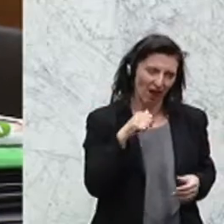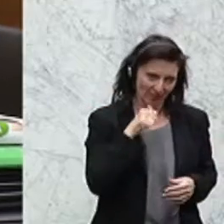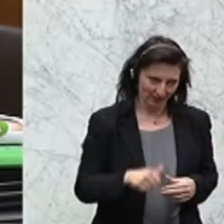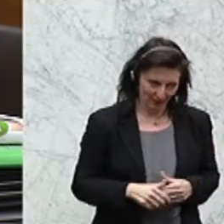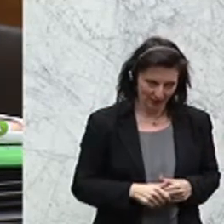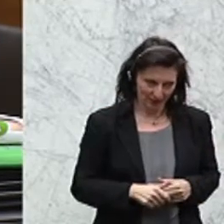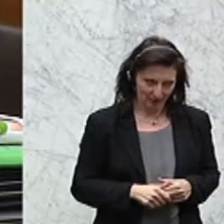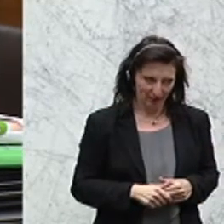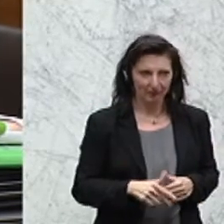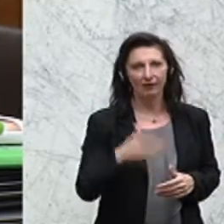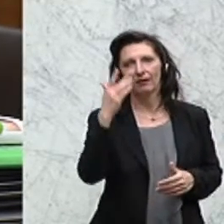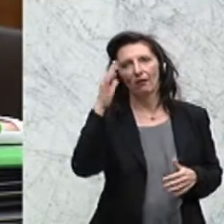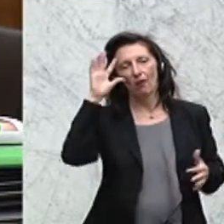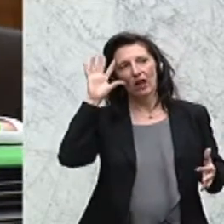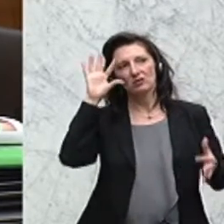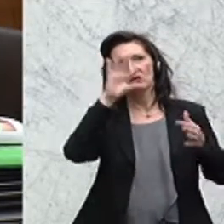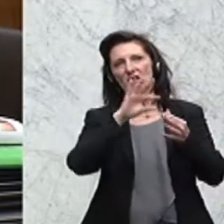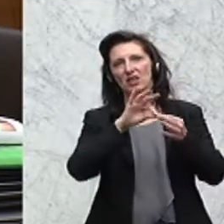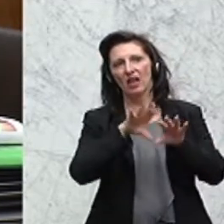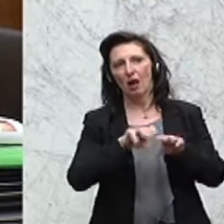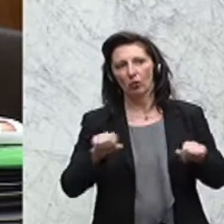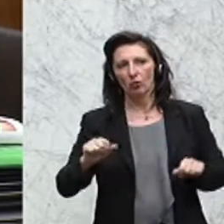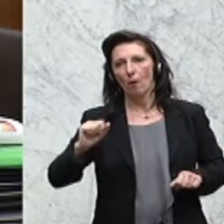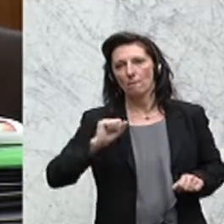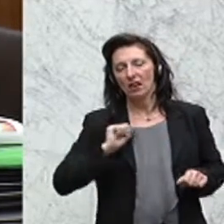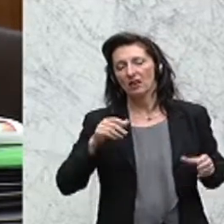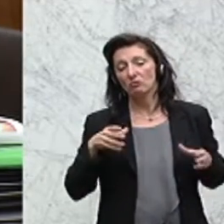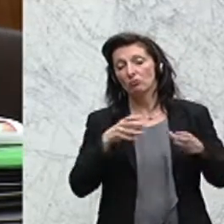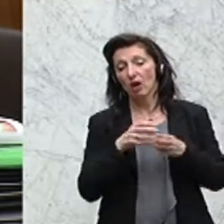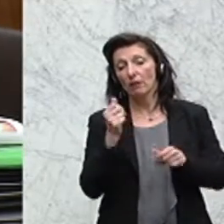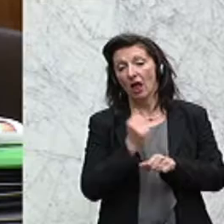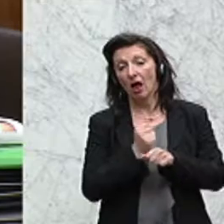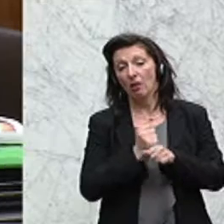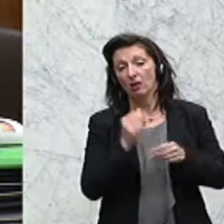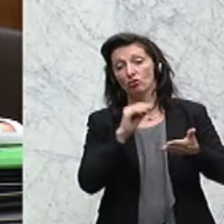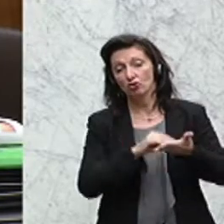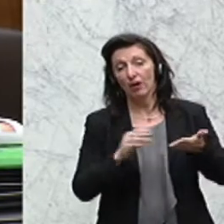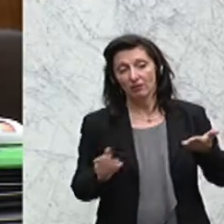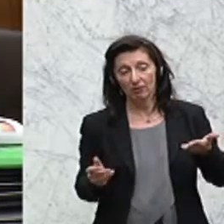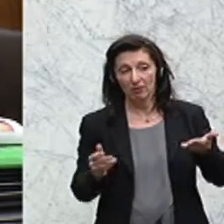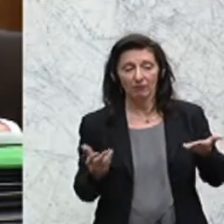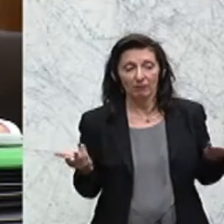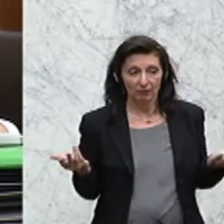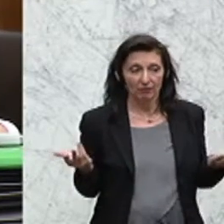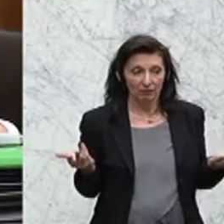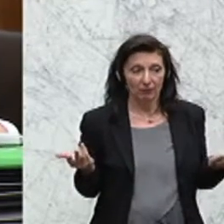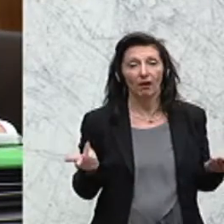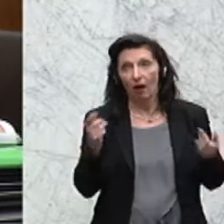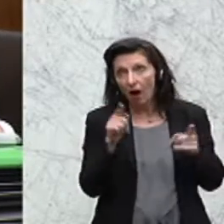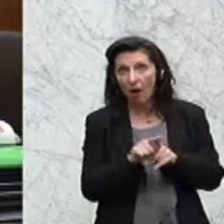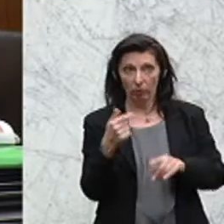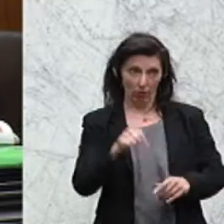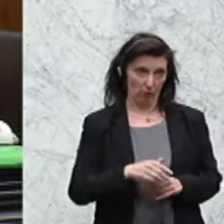Und ein Assoziationseinkommen, wo man militärische Zusammenarbeit hineinschreibt, ist vielleicht auch ein Bestandteil dazu.